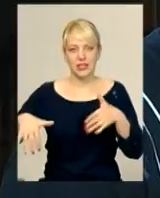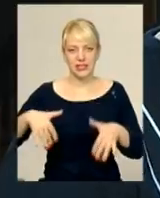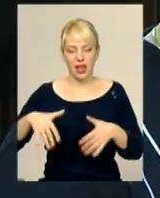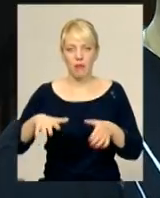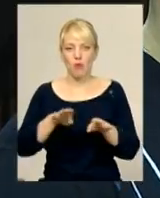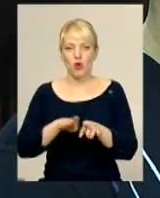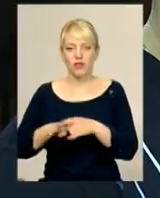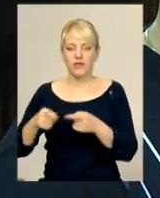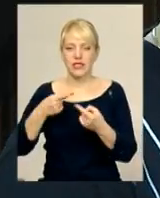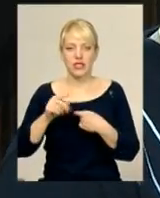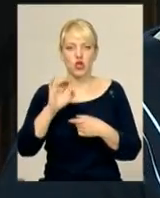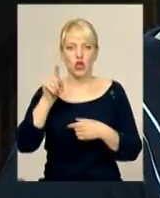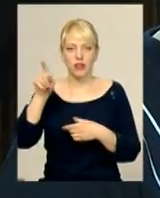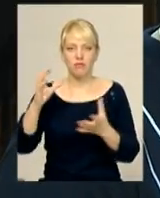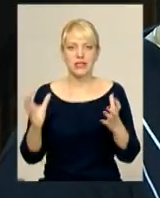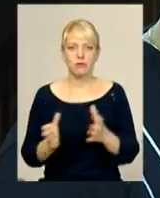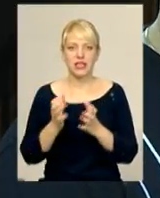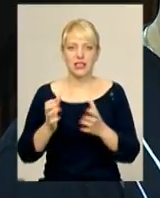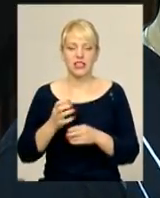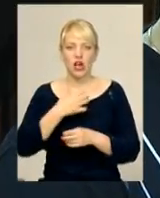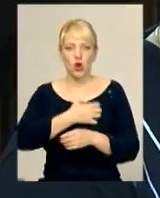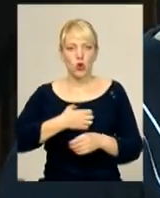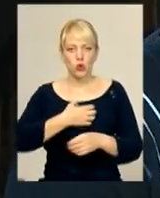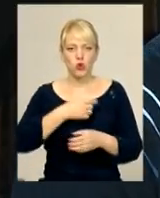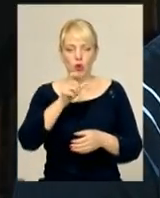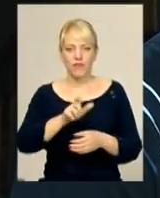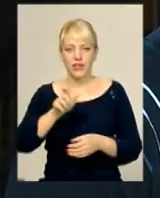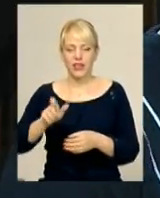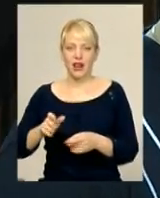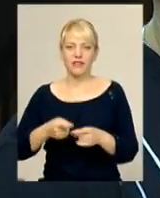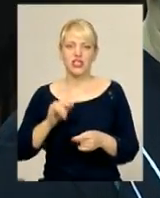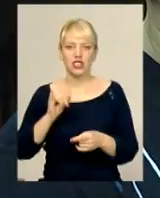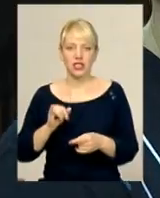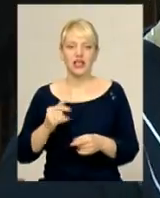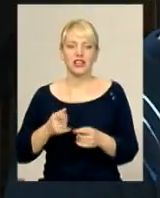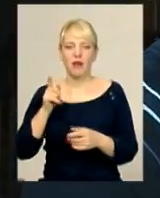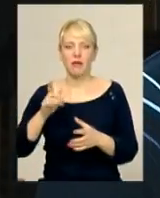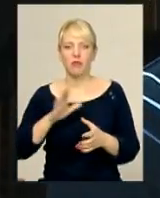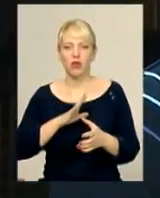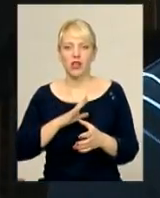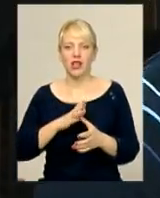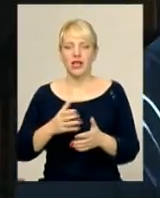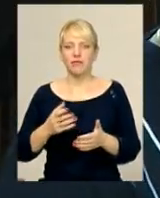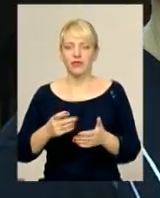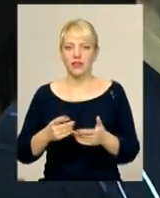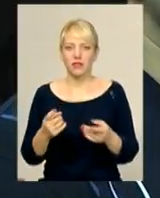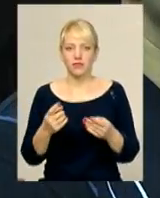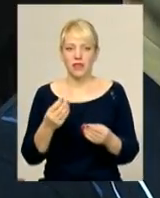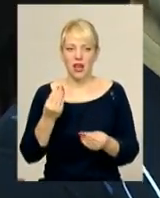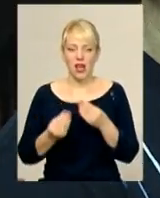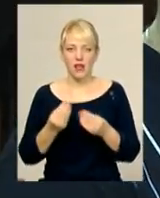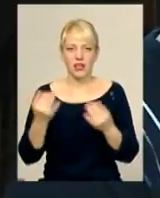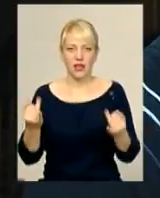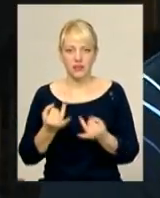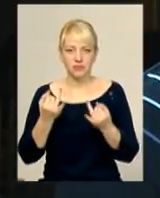іншим, але все одно там зберіглися ключові ігравці команди. І, я скажу, дуже була зрелищна гра, і з ними ми зіграли 3